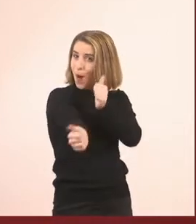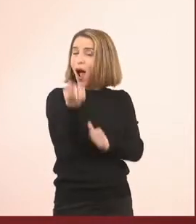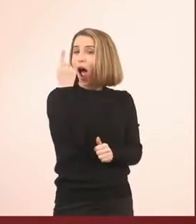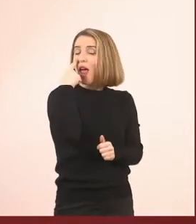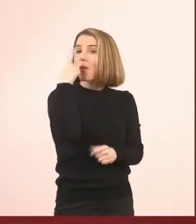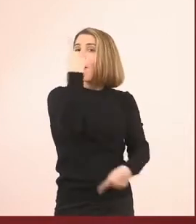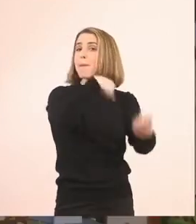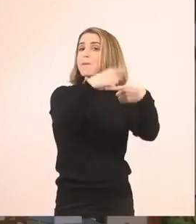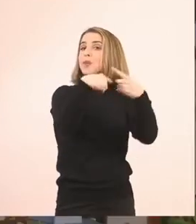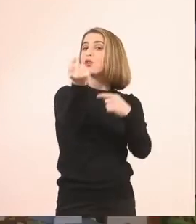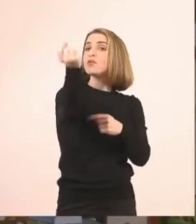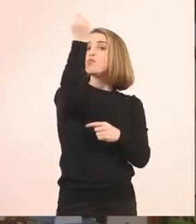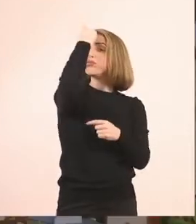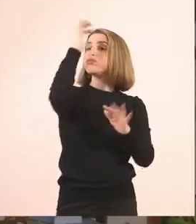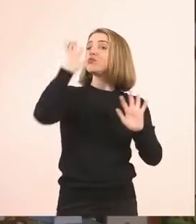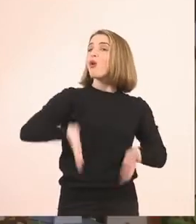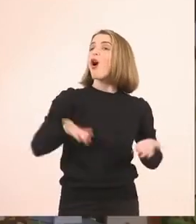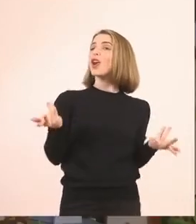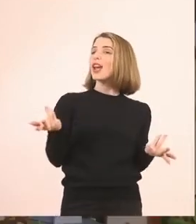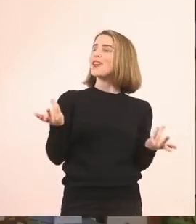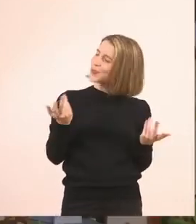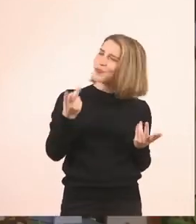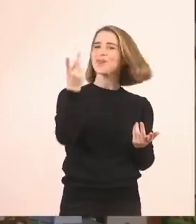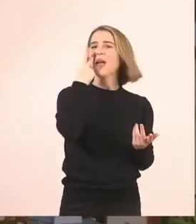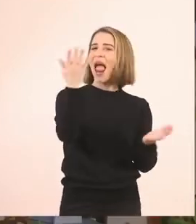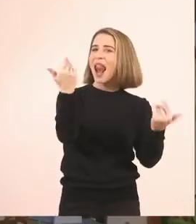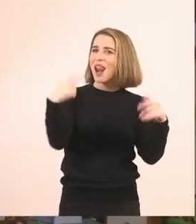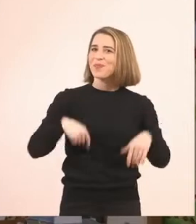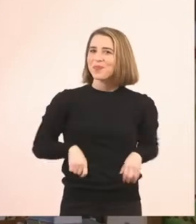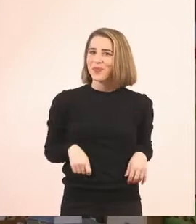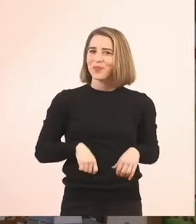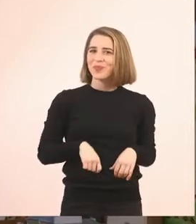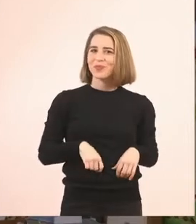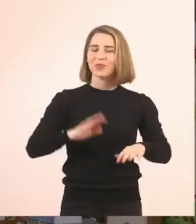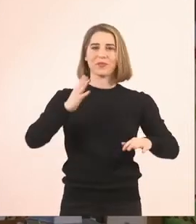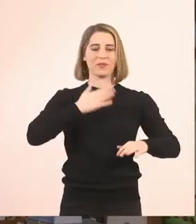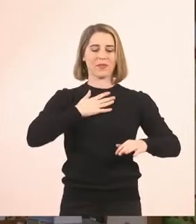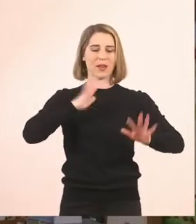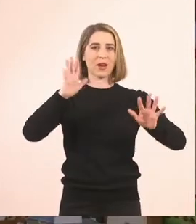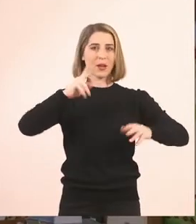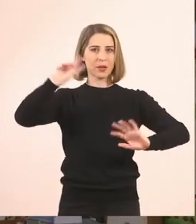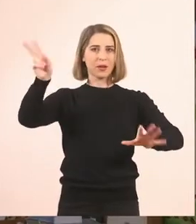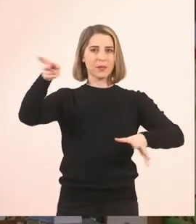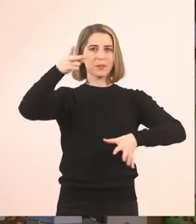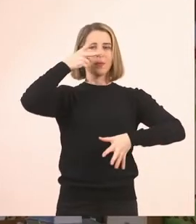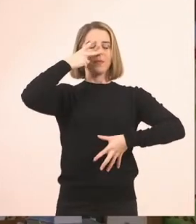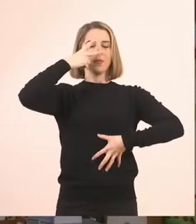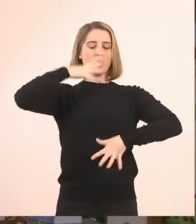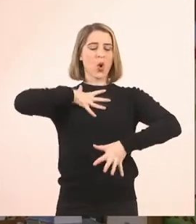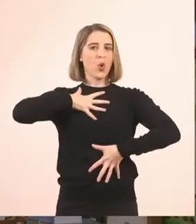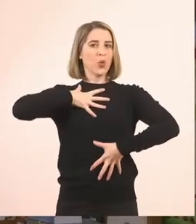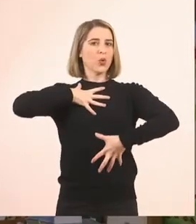ποιοι από εσάς θα μπορέσετε να με νικίσετε. Εντάξει, ξεκινάμε με αυτή άσκηση. Δηλαδή θα κάνω ένα A,